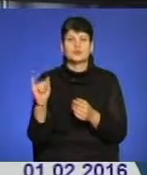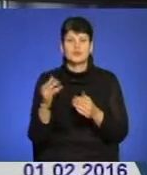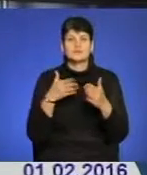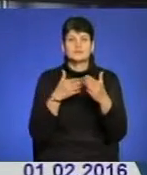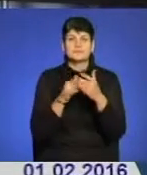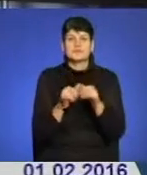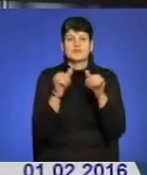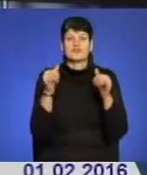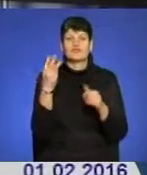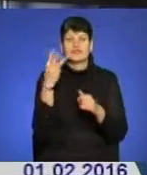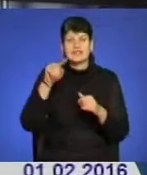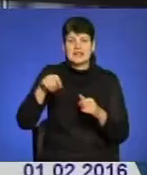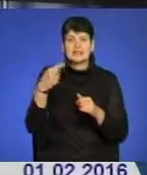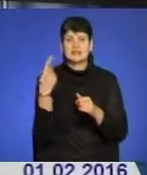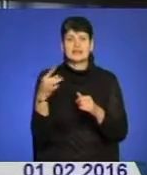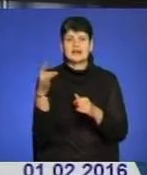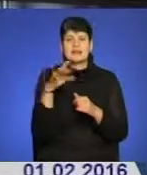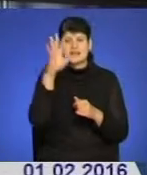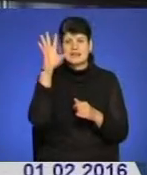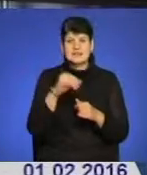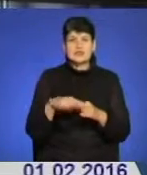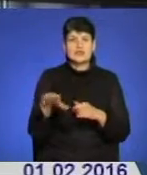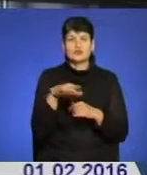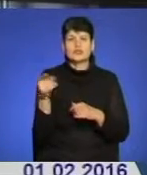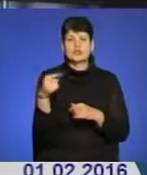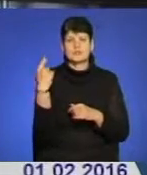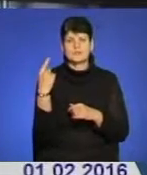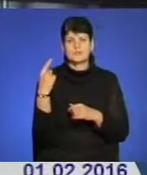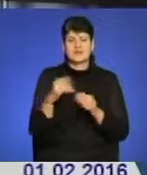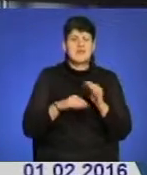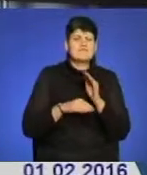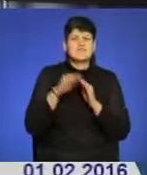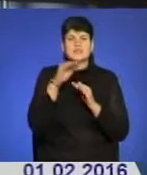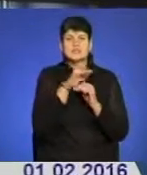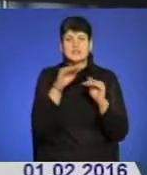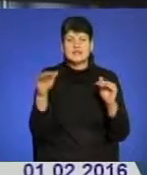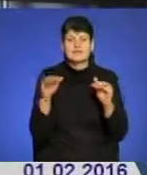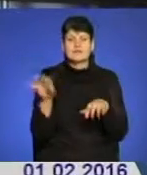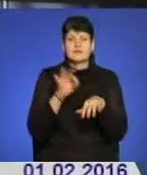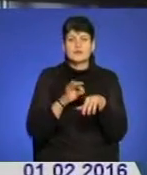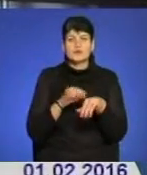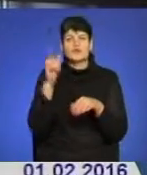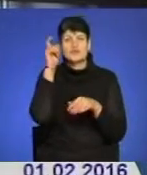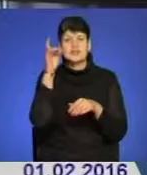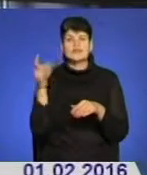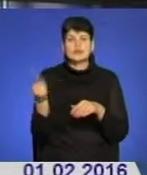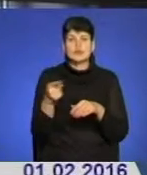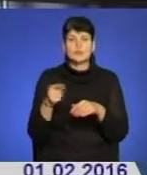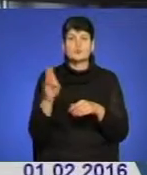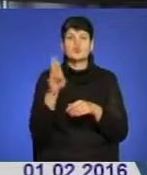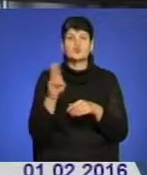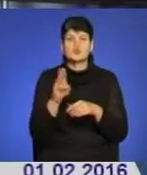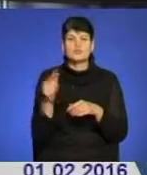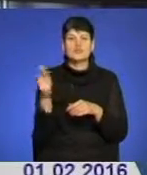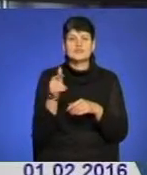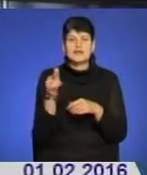в 3,1 рази на всій території Тернопільської області. Найвищий рівень захворюваності у Чурківському, Тернопільському, Шумському, Гусятинському,